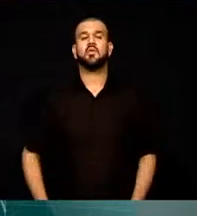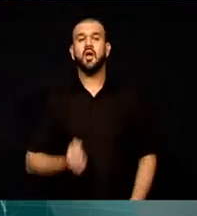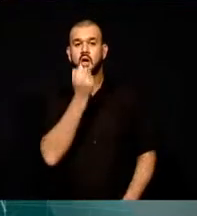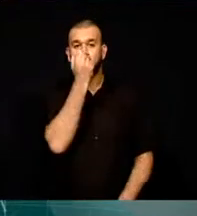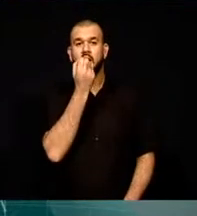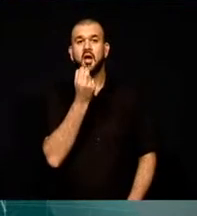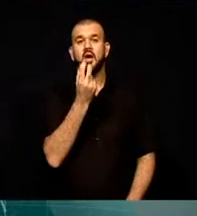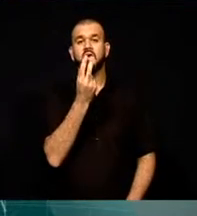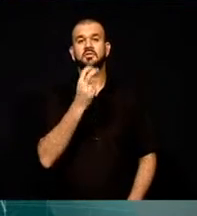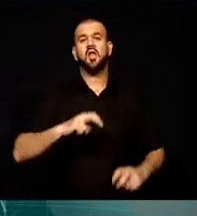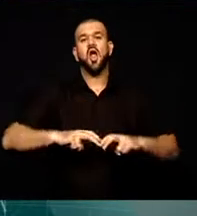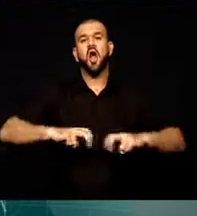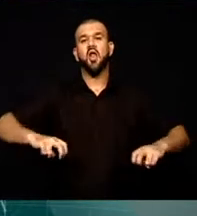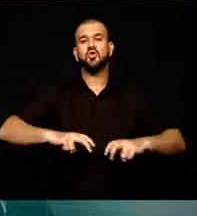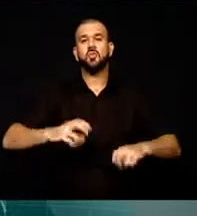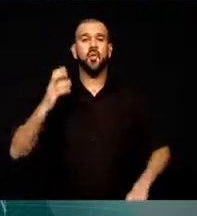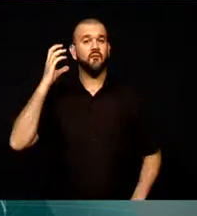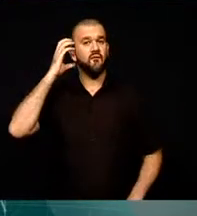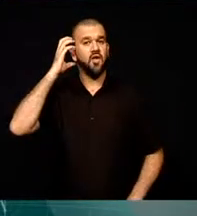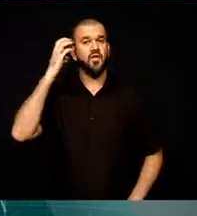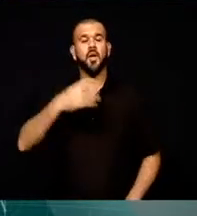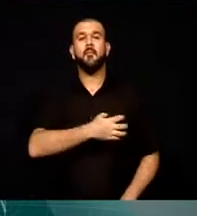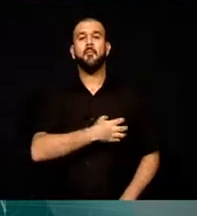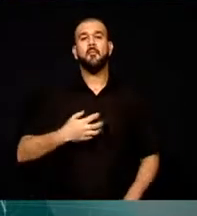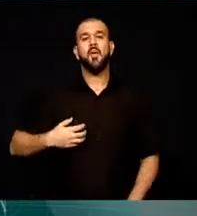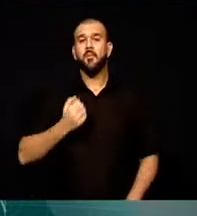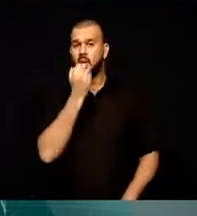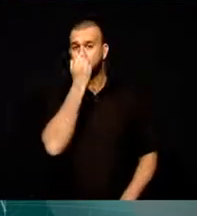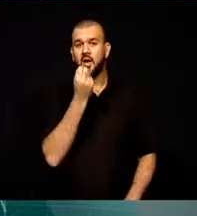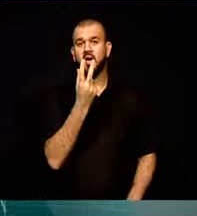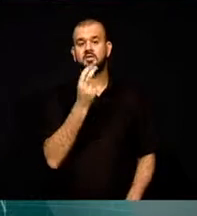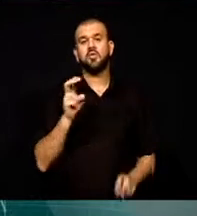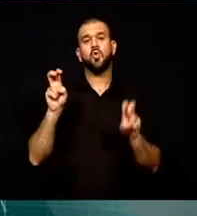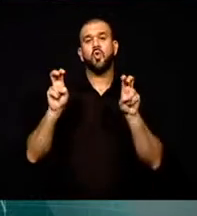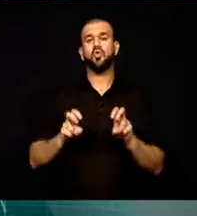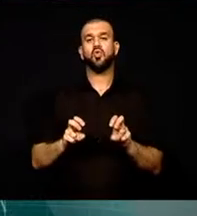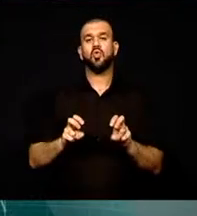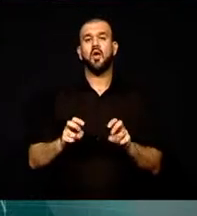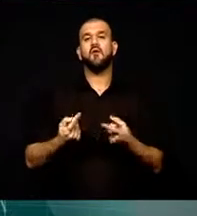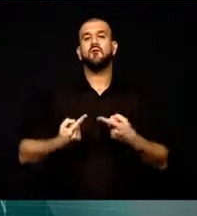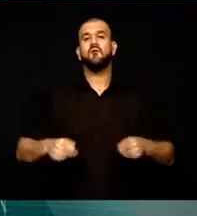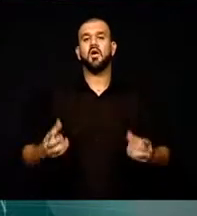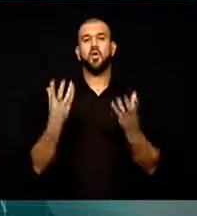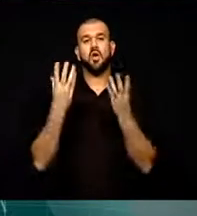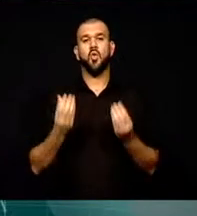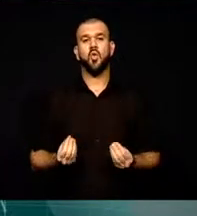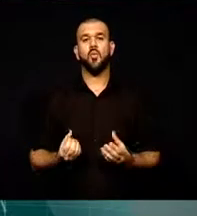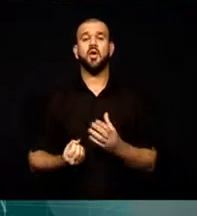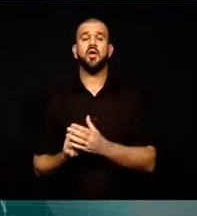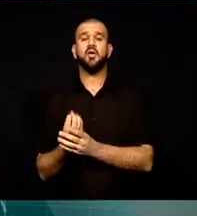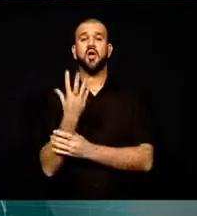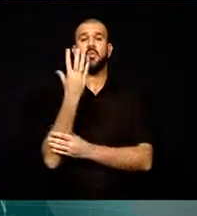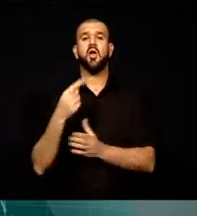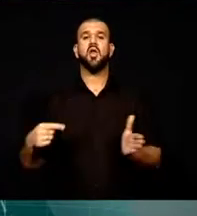Kanser Araştırma Vakfı'nın meme kanseri konusunda farkındalık yaratmak